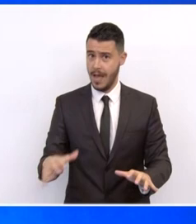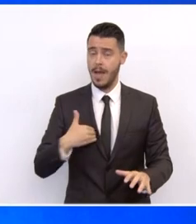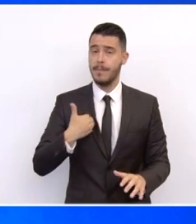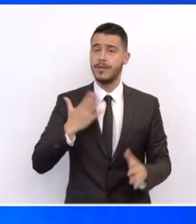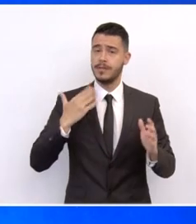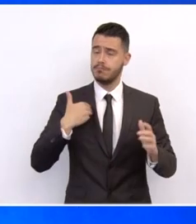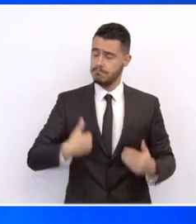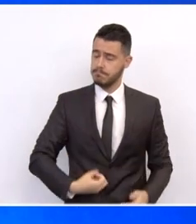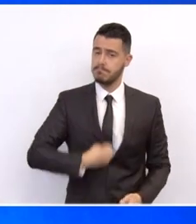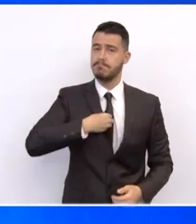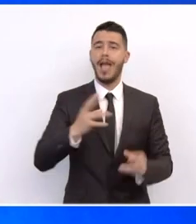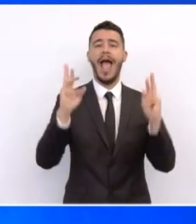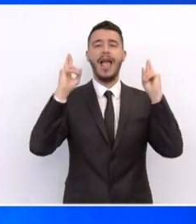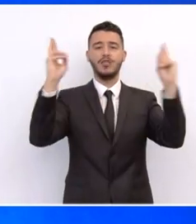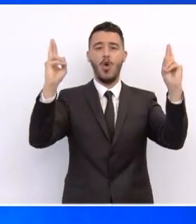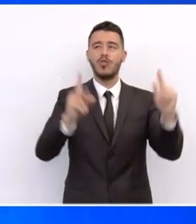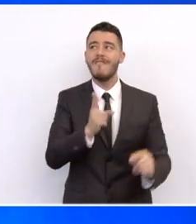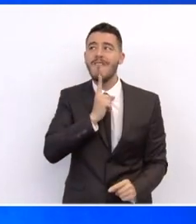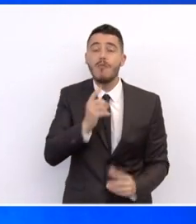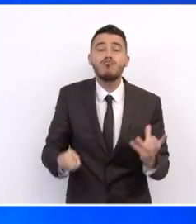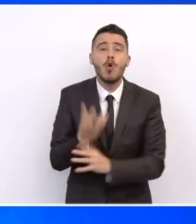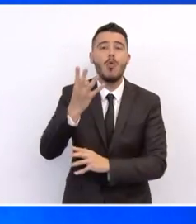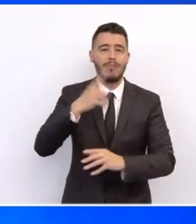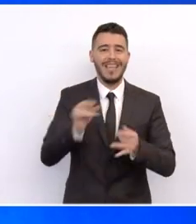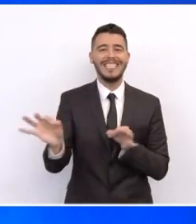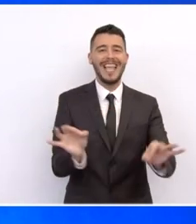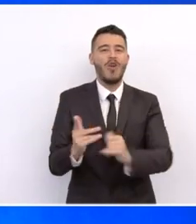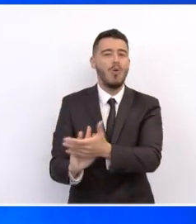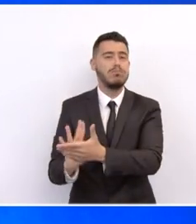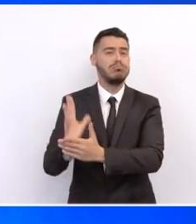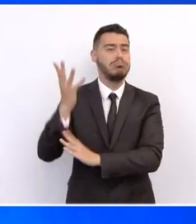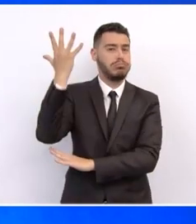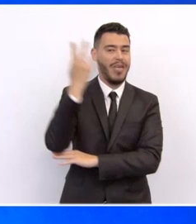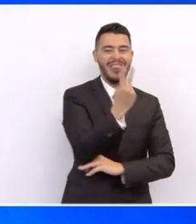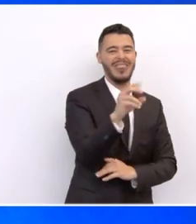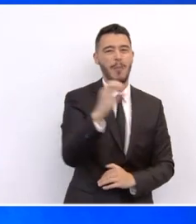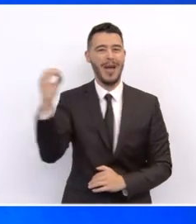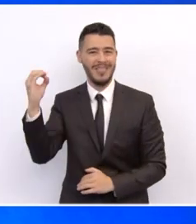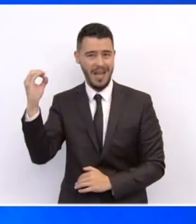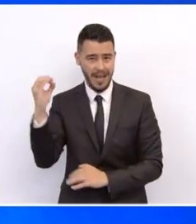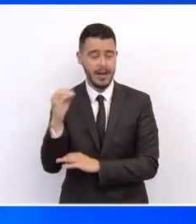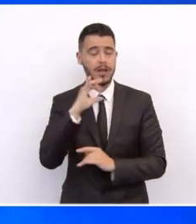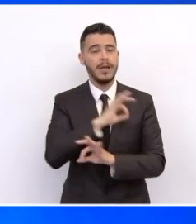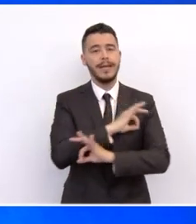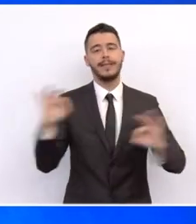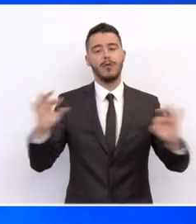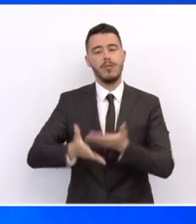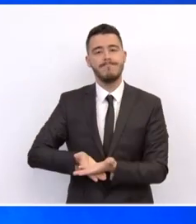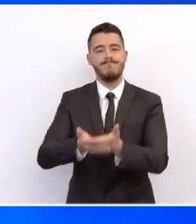βάσιμα αισιόδοξοι ότι το σχέδιο 2.0 θα συμβάλλει καθοριστικά στην επίτευξη μιας βιώσιμης και δυναμικής